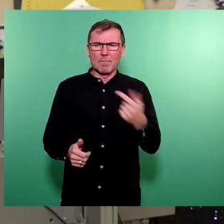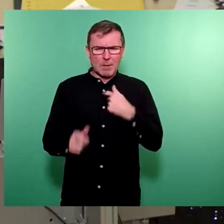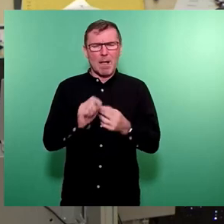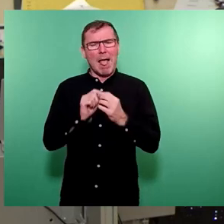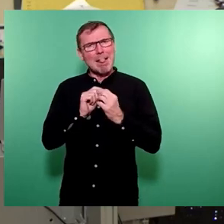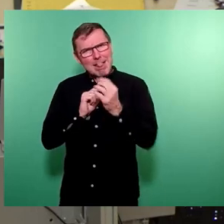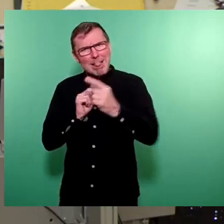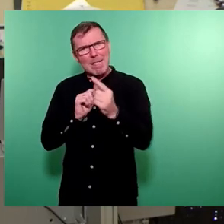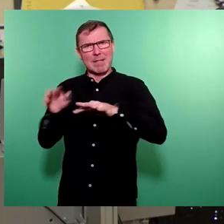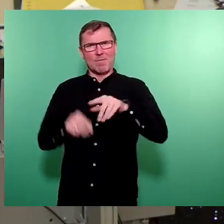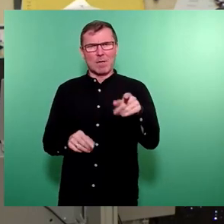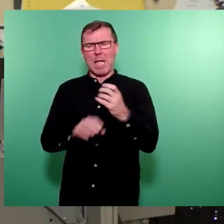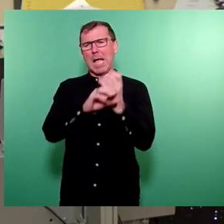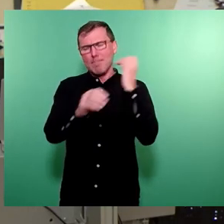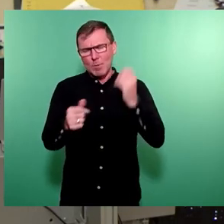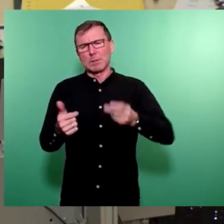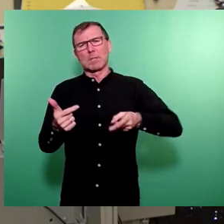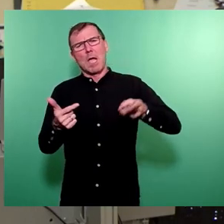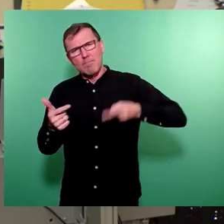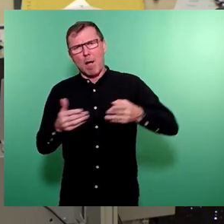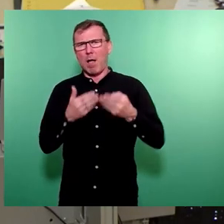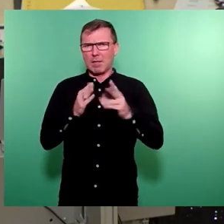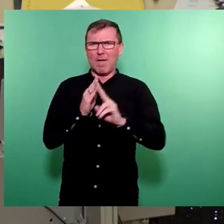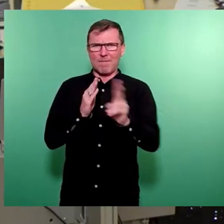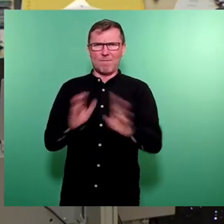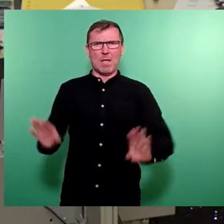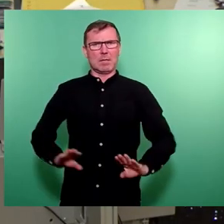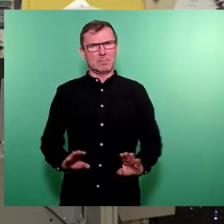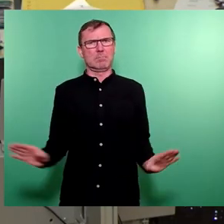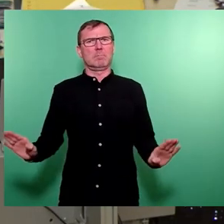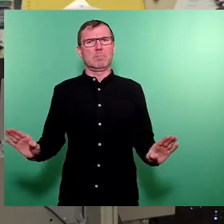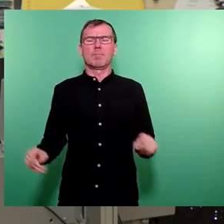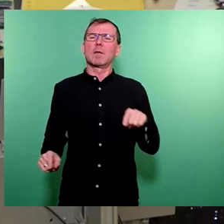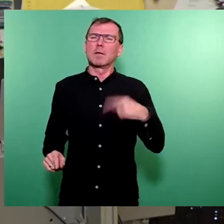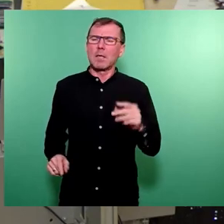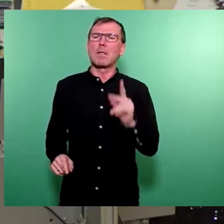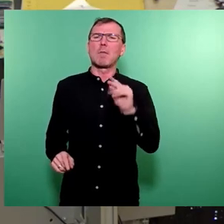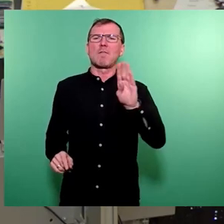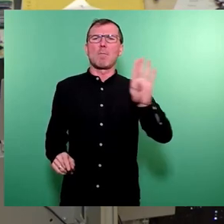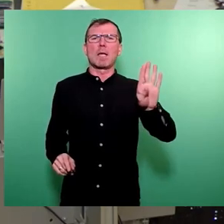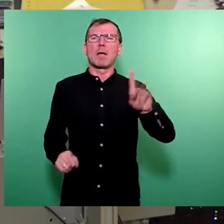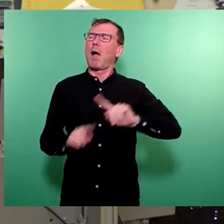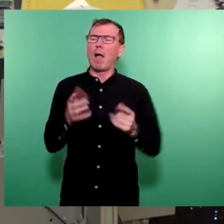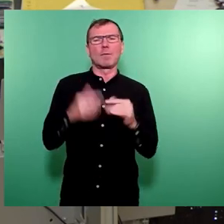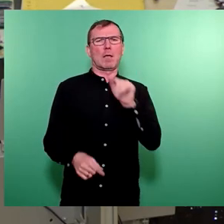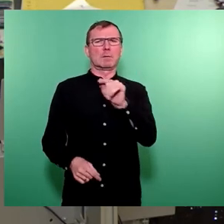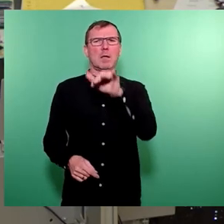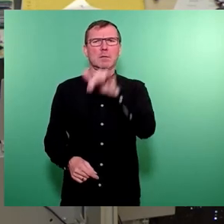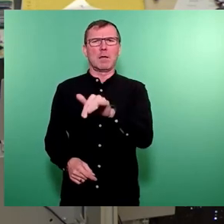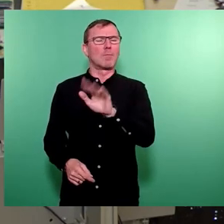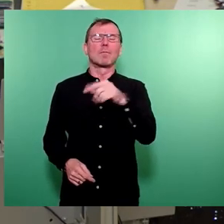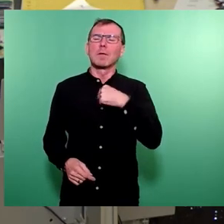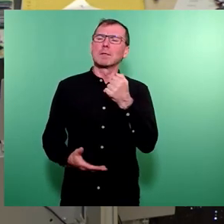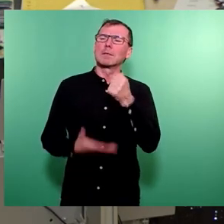mit Bus, Bahn, Fähre. Ja? Dann wäre die DVB in einer ganz anderen Zahl. Aber nein, wir stellen uns gelbe